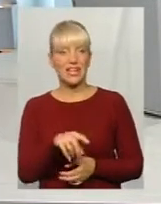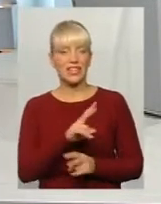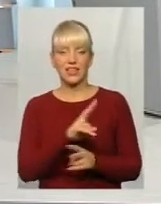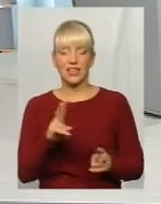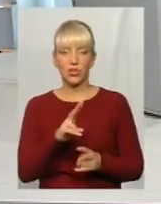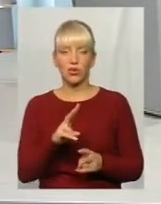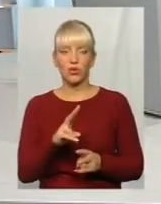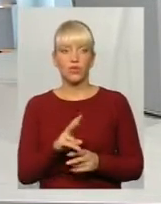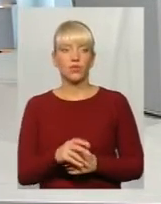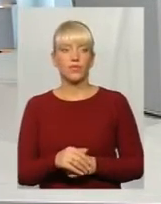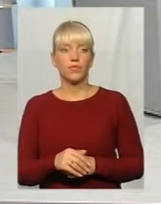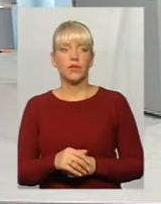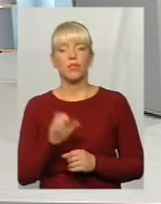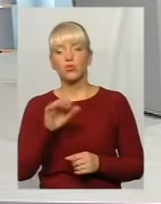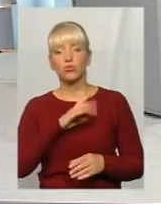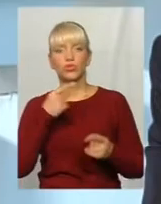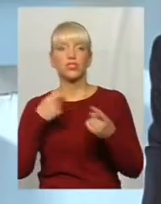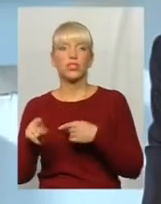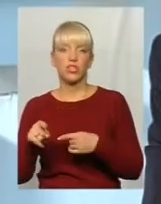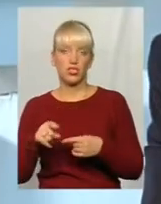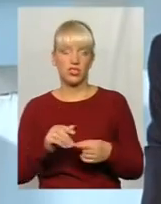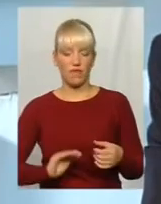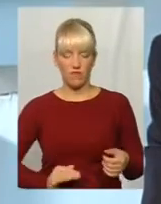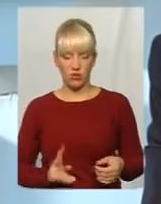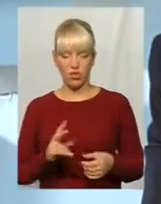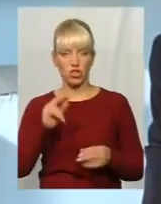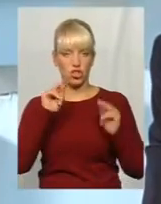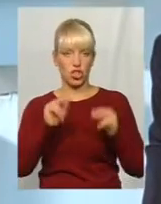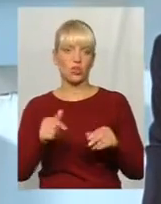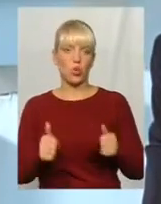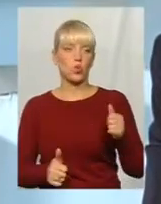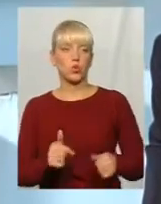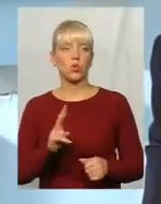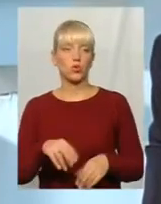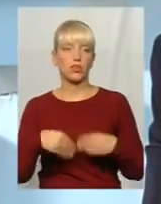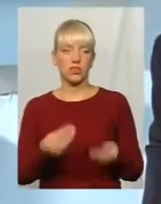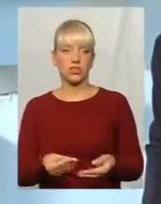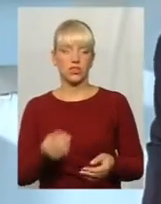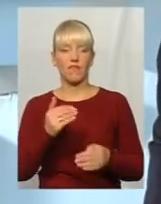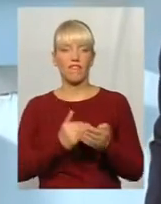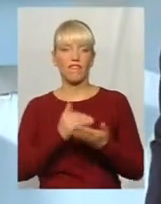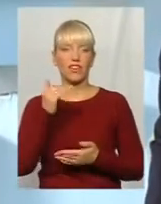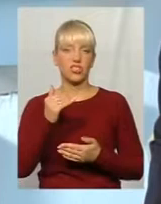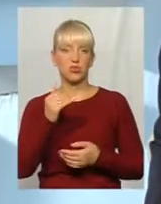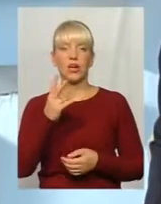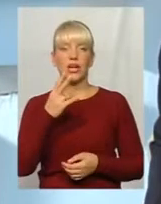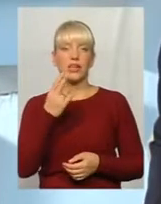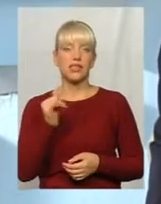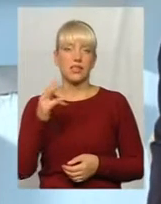позбавлений того моменту, що зайде ще інша фірма, там, частний конкурент, який просто надає ще нижчу ціну і виграє, так? Тому